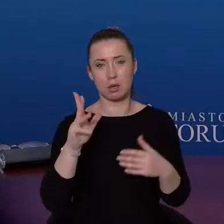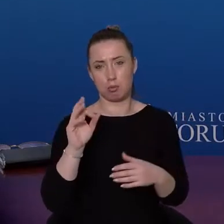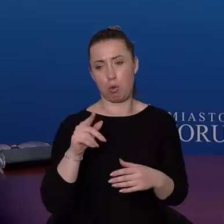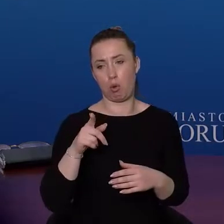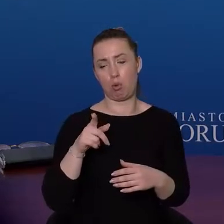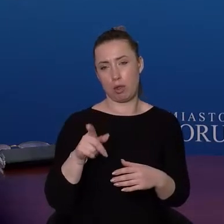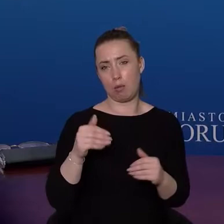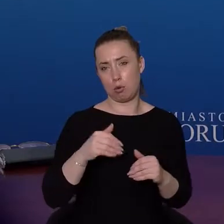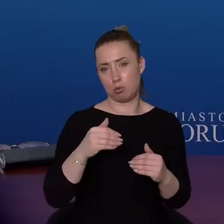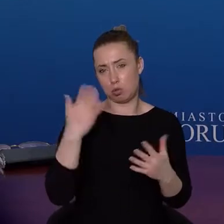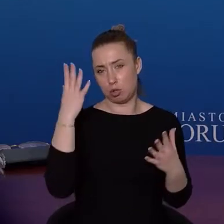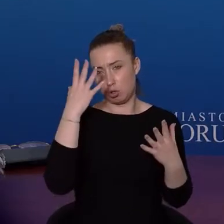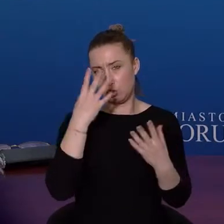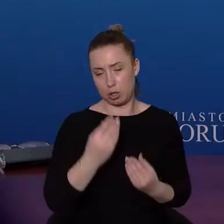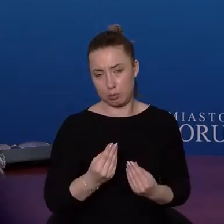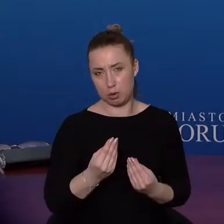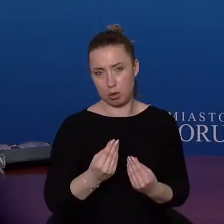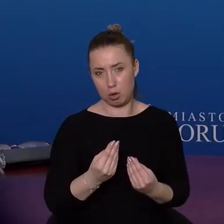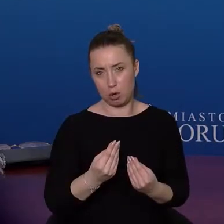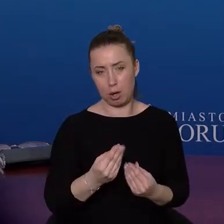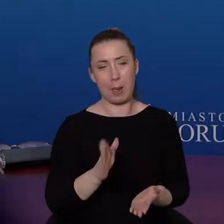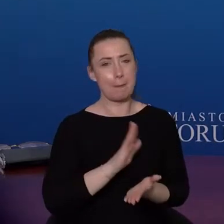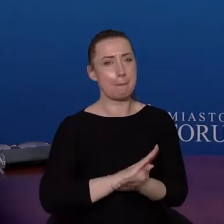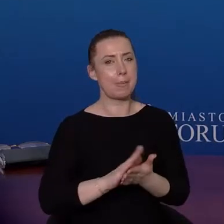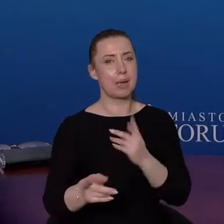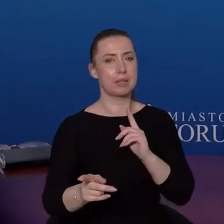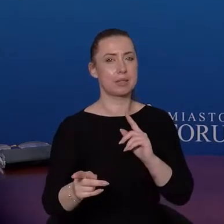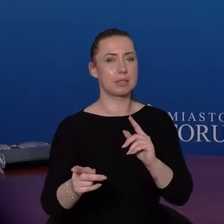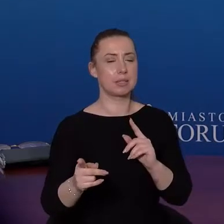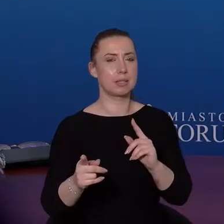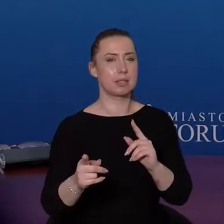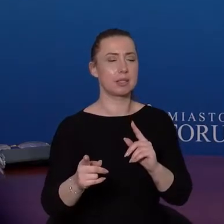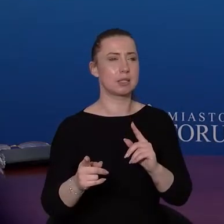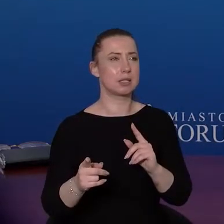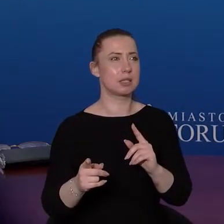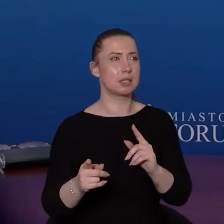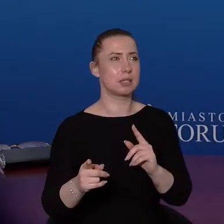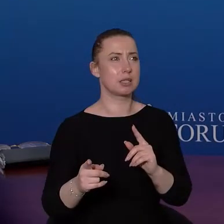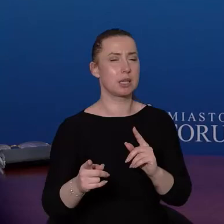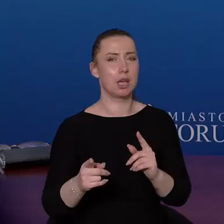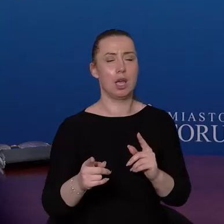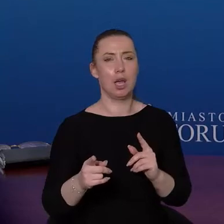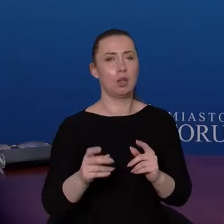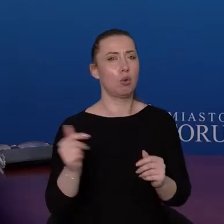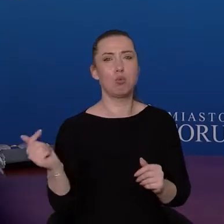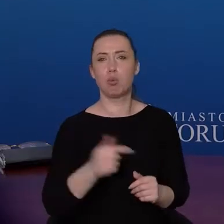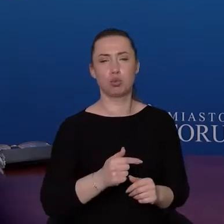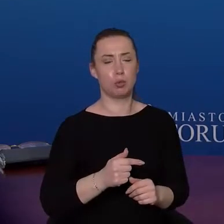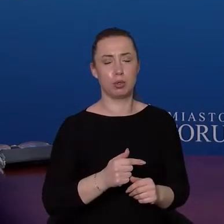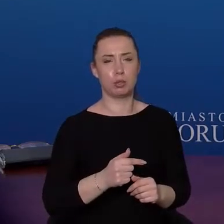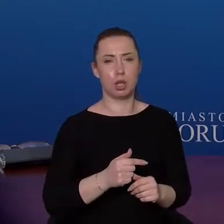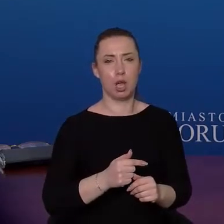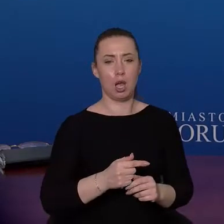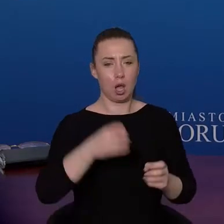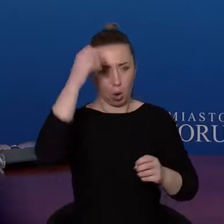być niedoświetlony. Bezwzględnie i bezdyskusyjnie oświetlone muszą być rejony przejść dla pieszych, przejazdów